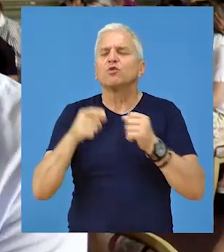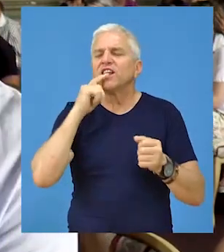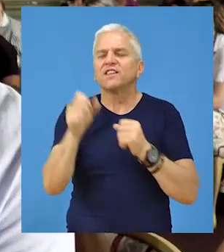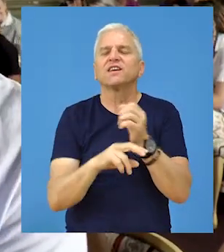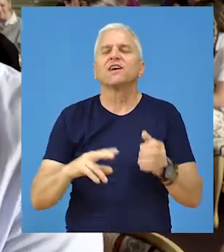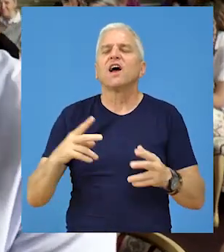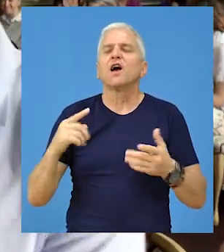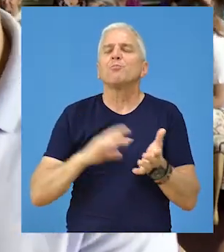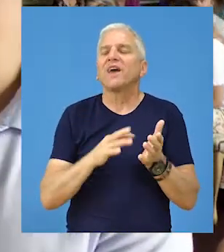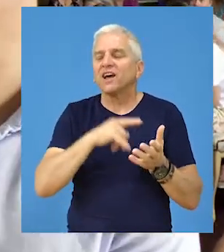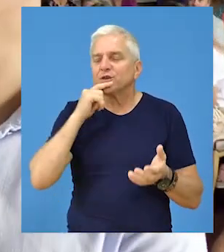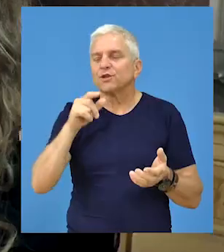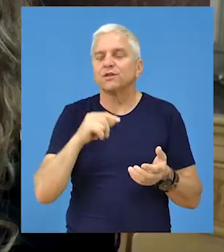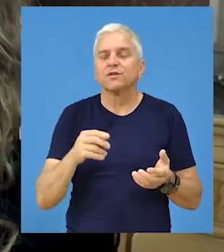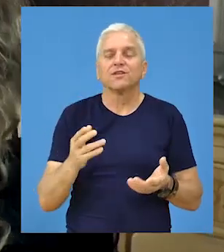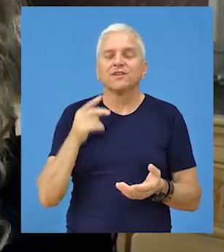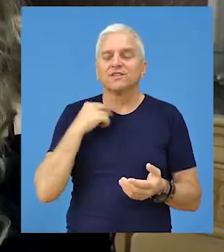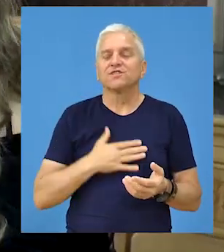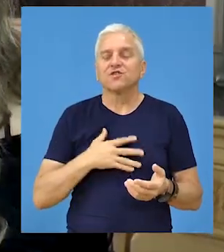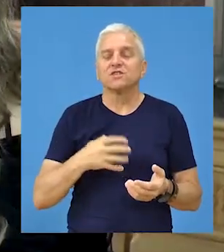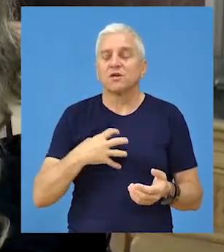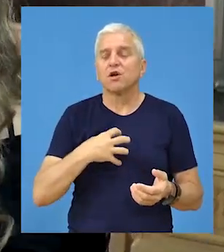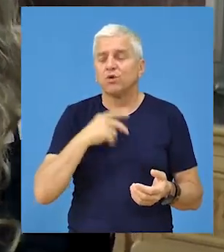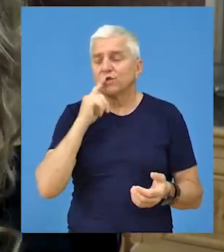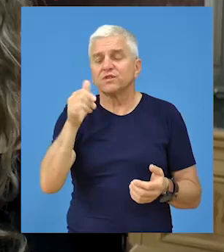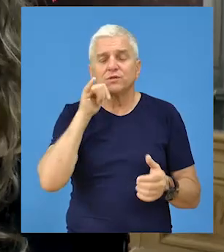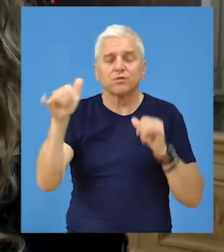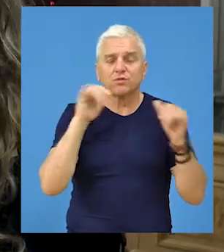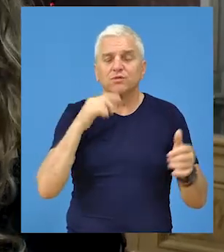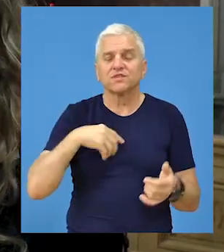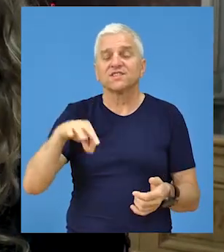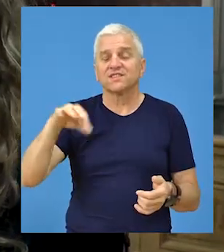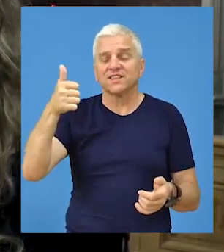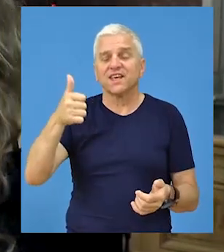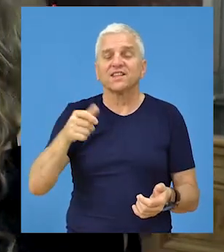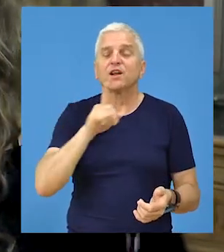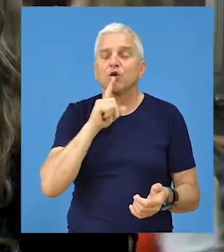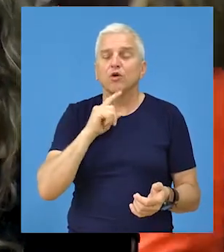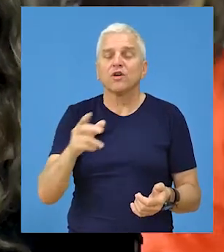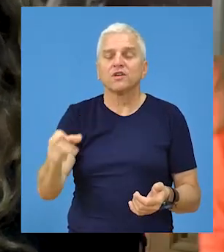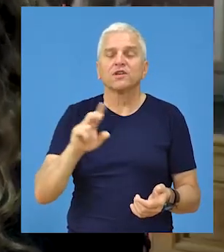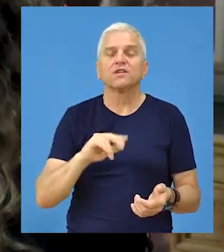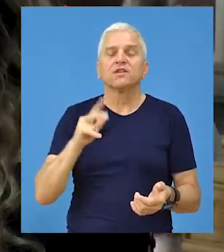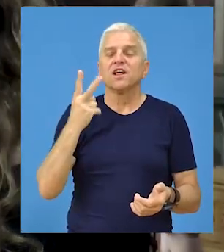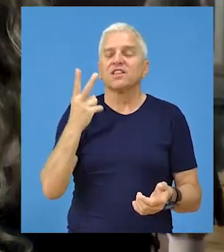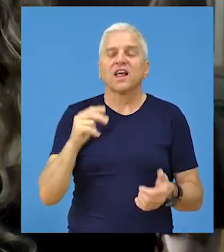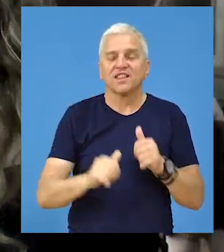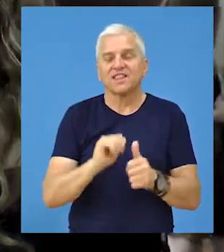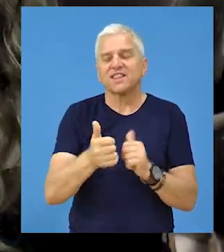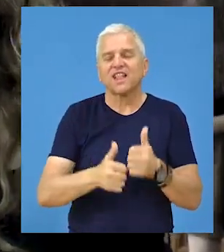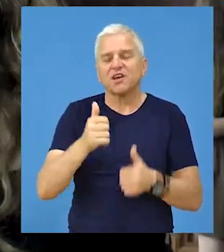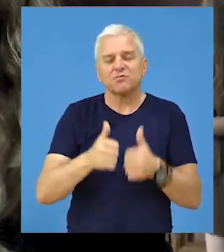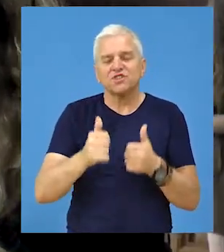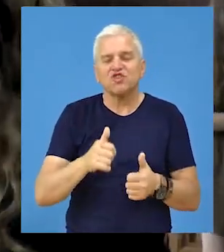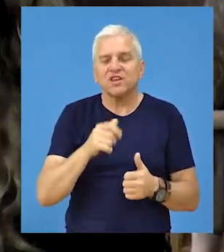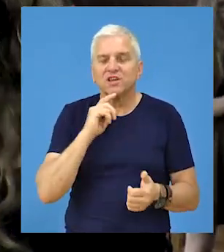Sadu. Koji smer? Mehatronika. Pošto sam od prvog razreda išla na dosta republičih i stvarno sam jedina u školi koja je stoliko išla tamta